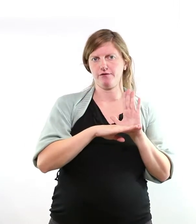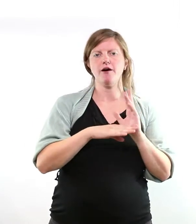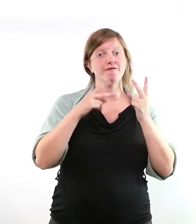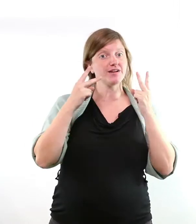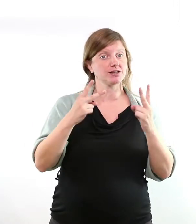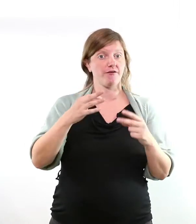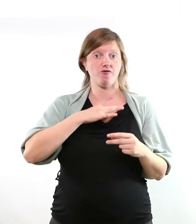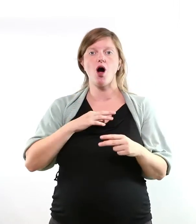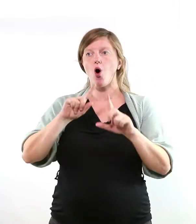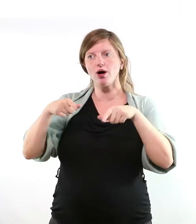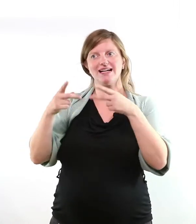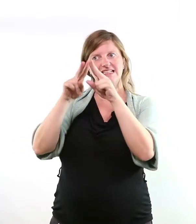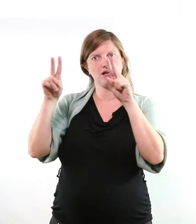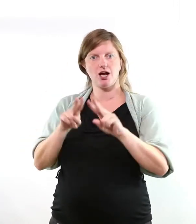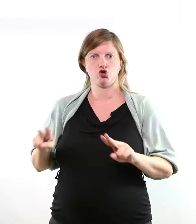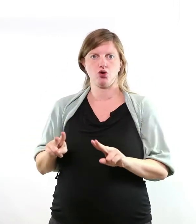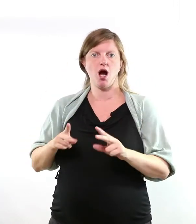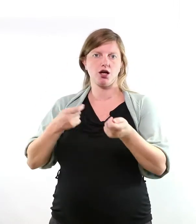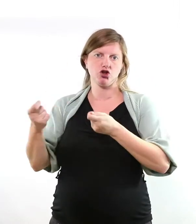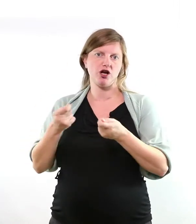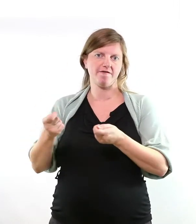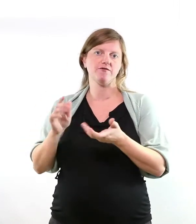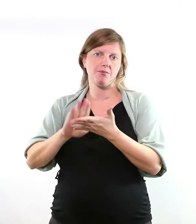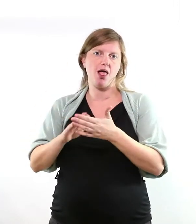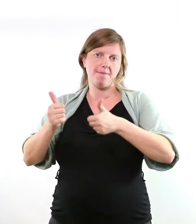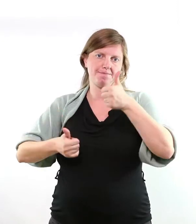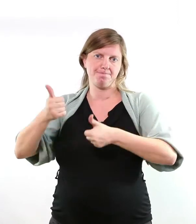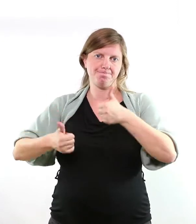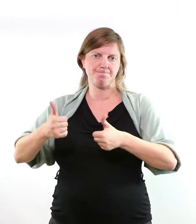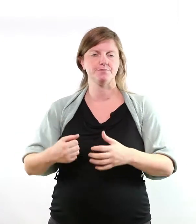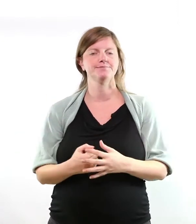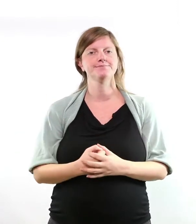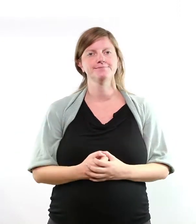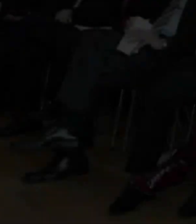nach oben entwickelt. Das ist für unsere internationale Wettbewerbsfähigkeit unabdingbar.